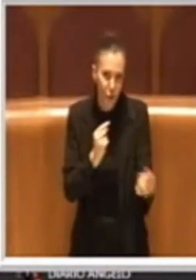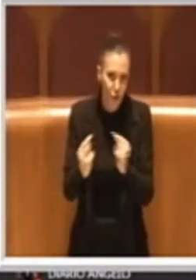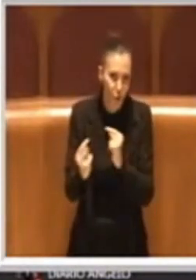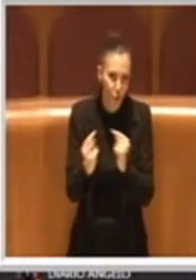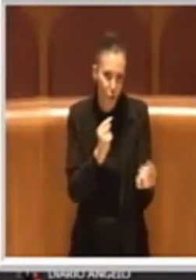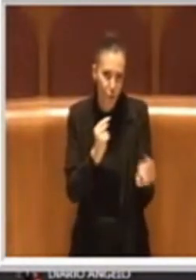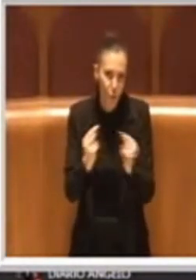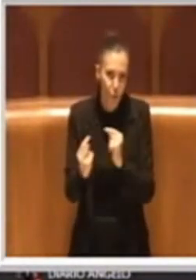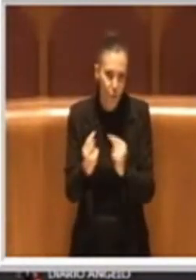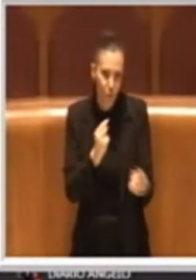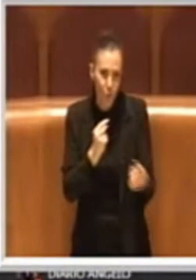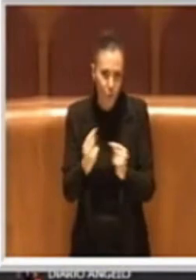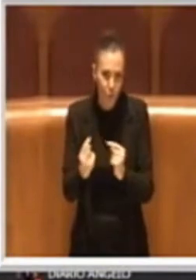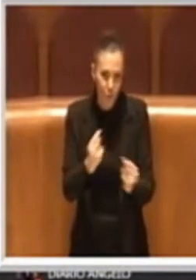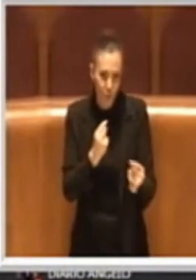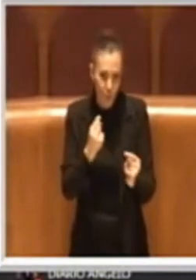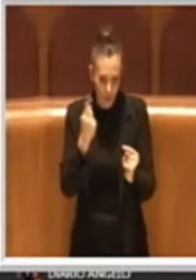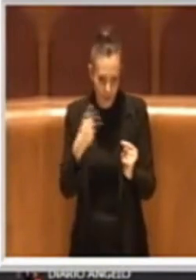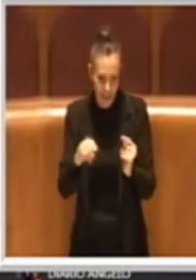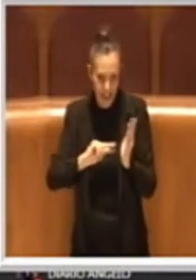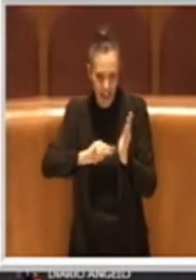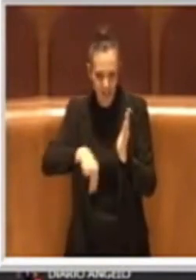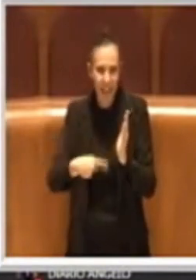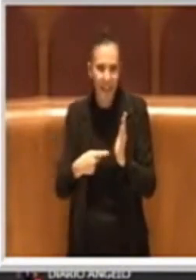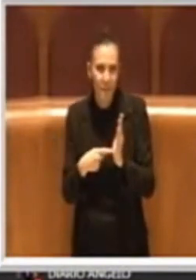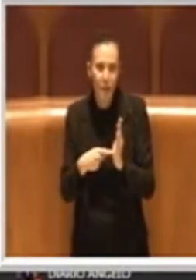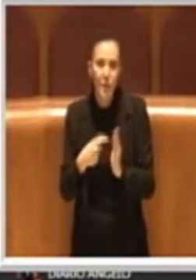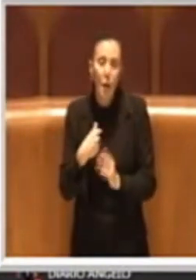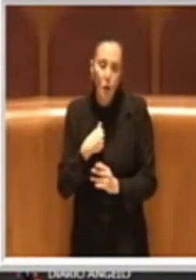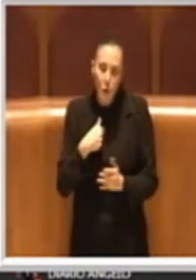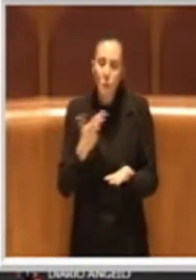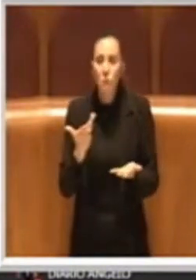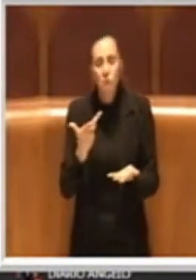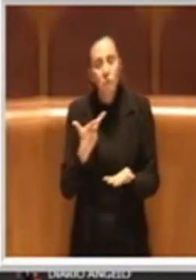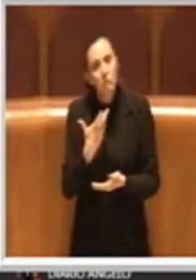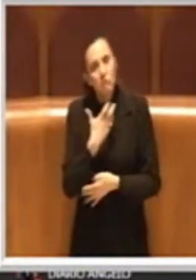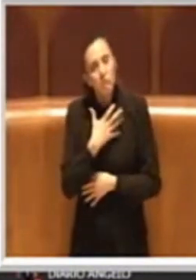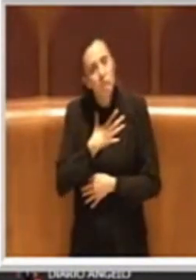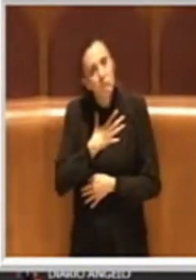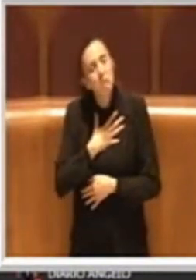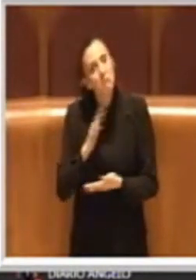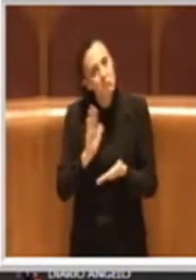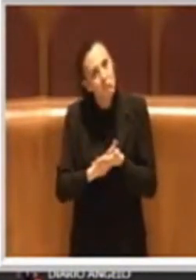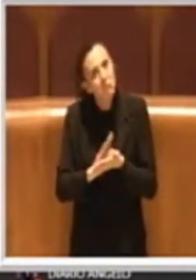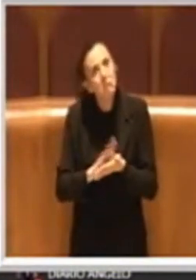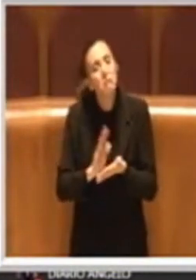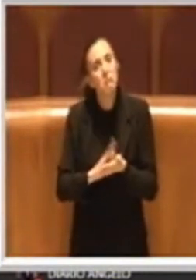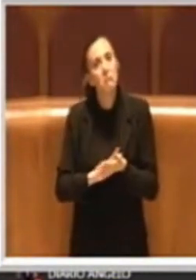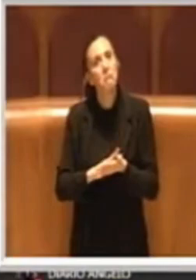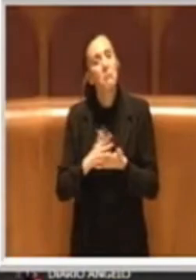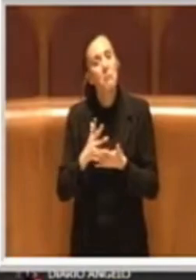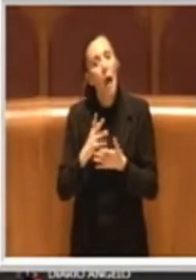discussione degli emendamenti. Ho apprezzato alcuni interventi, sicuramente